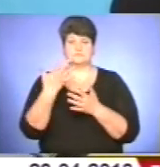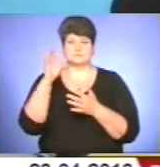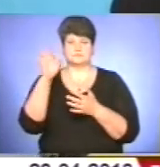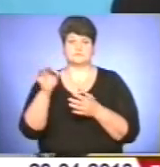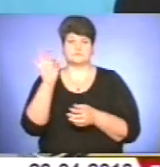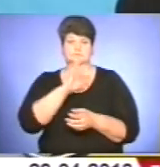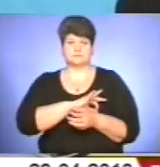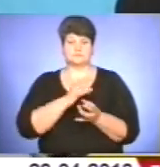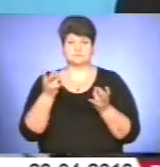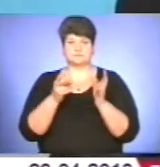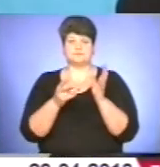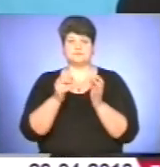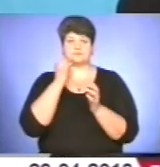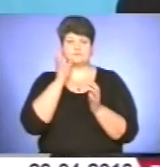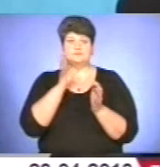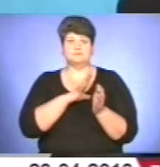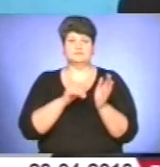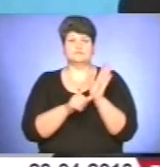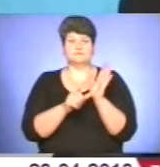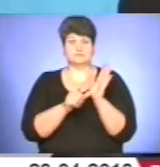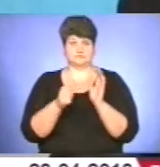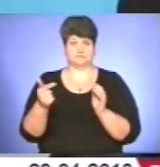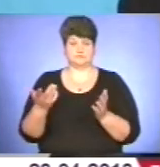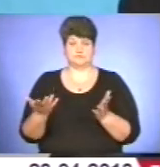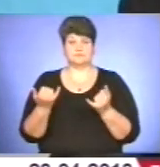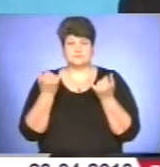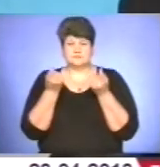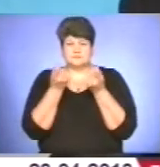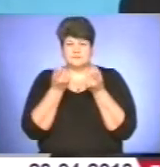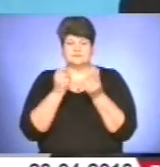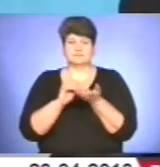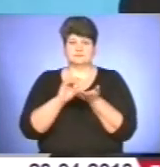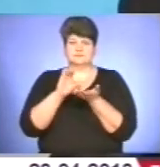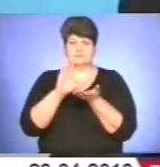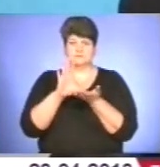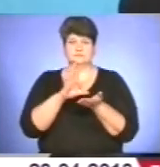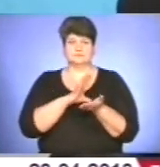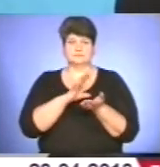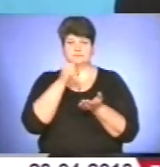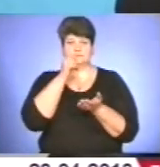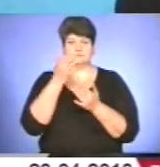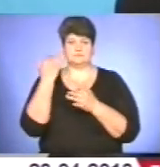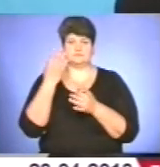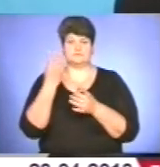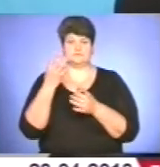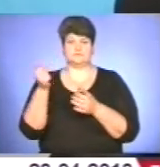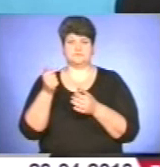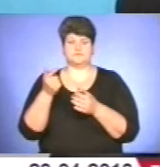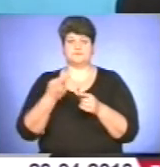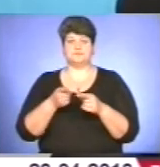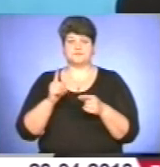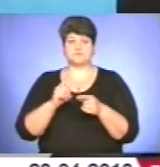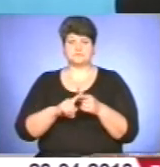менше 6 гривень. Зараз, ви знаєте, ну зараз трошки піднялася, а була місяць тому 4 гривні. І це якраз